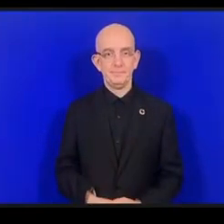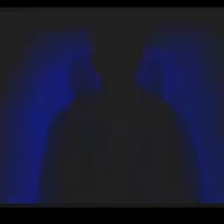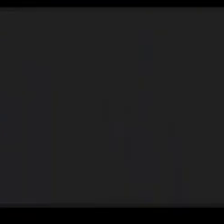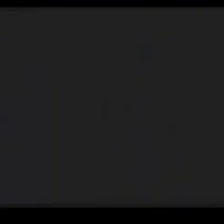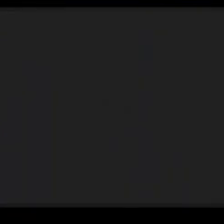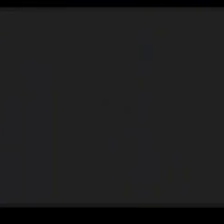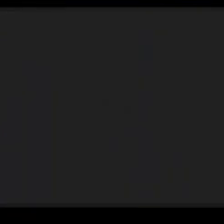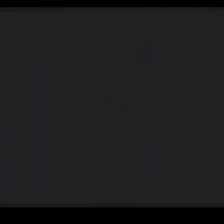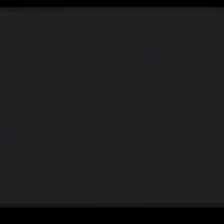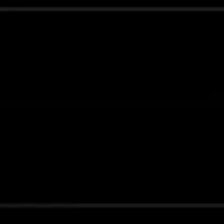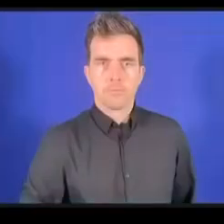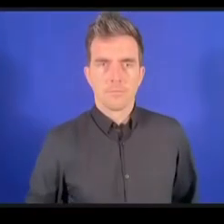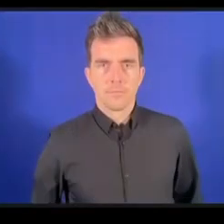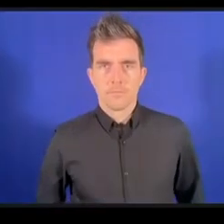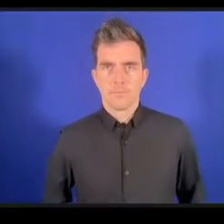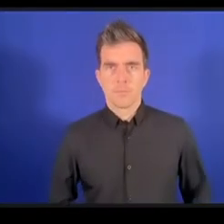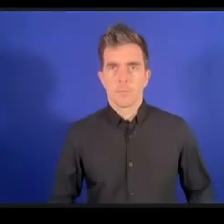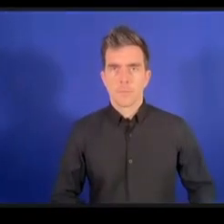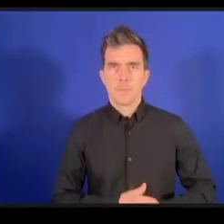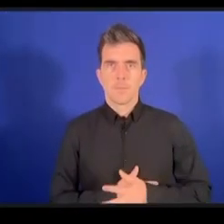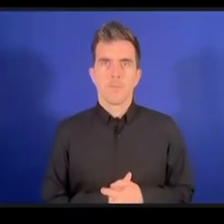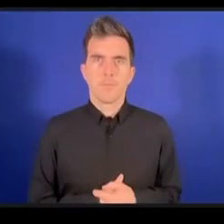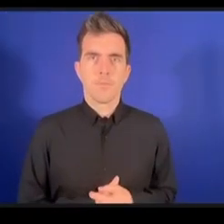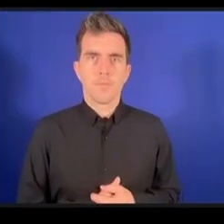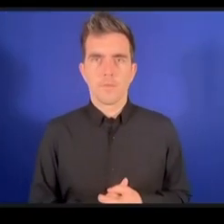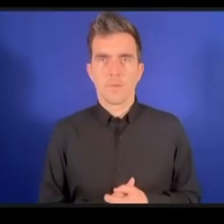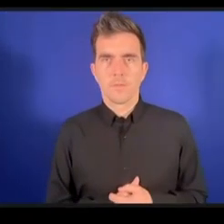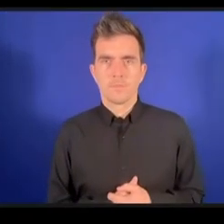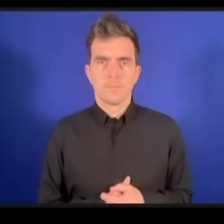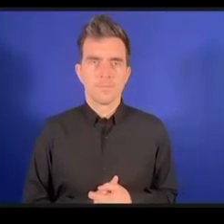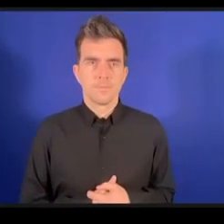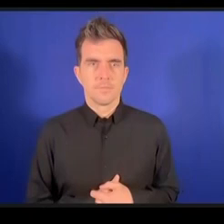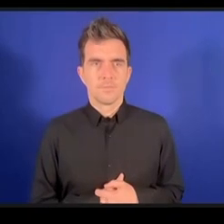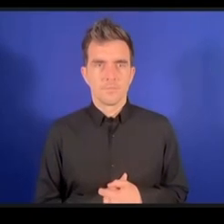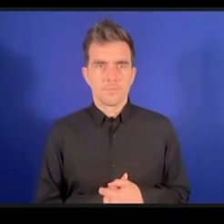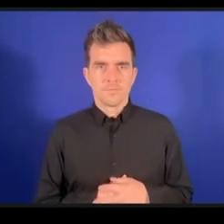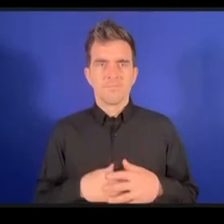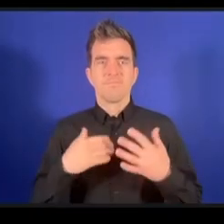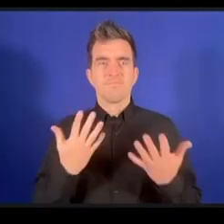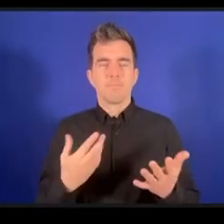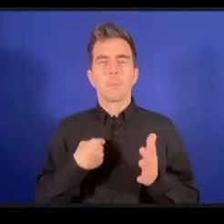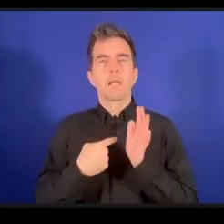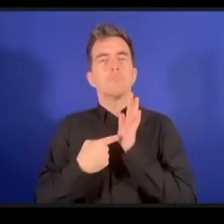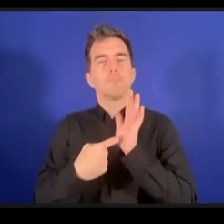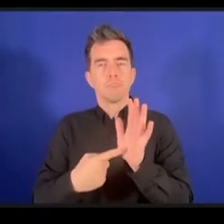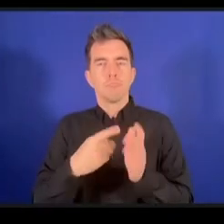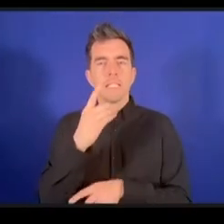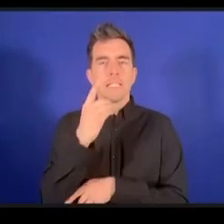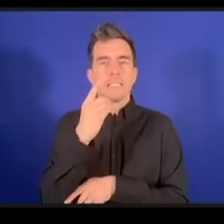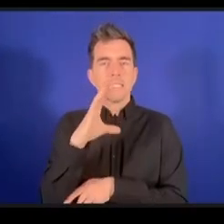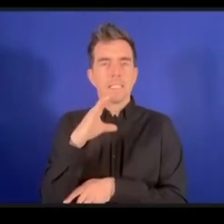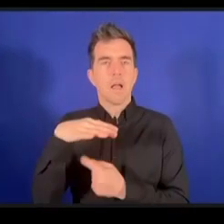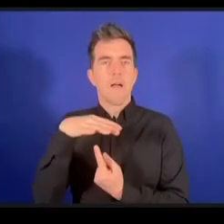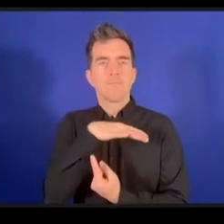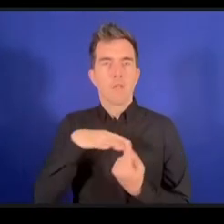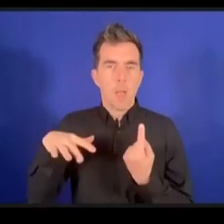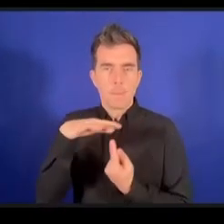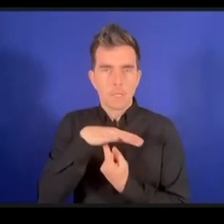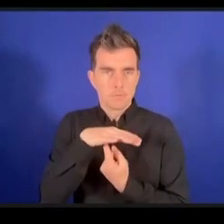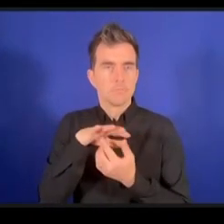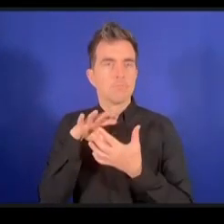دي سي إنفاينمينت كان النقاش شيقاً ولكن لدي نقطة أريد إضافتها